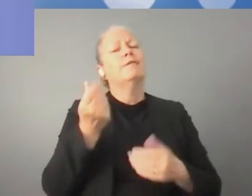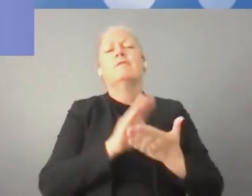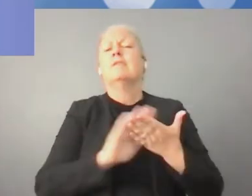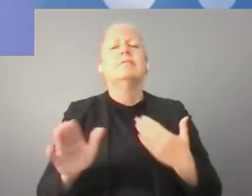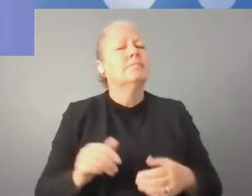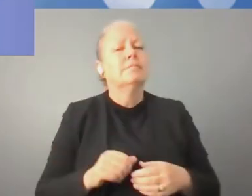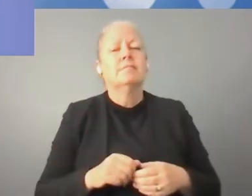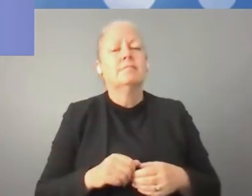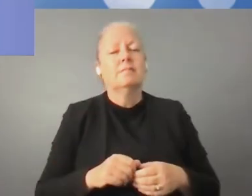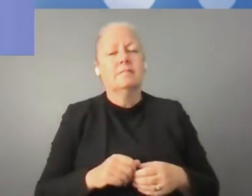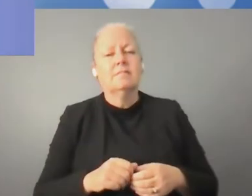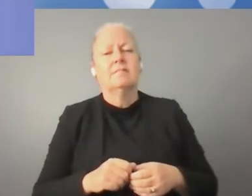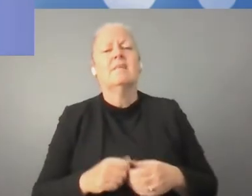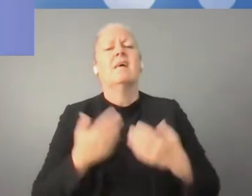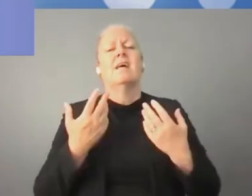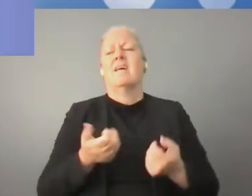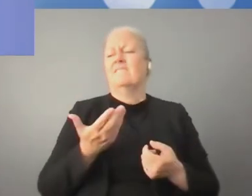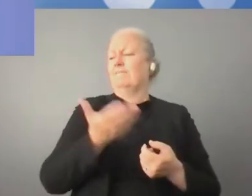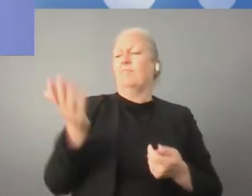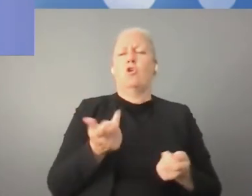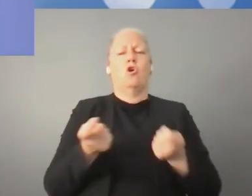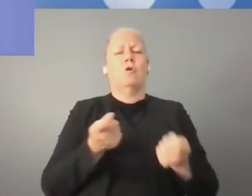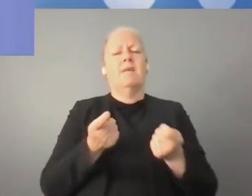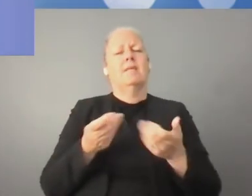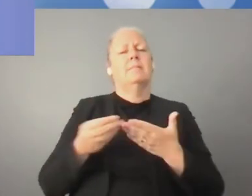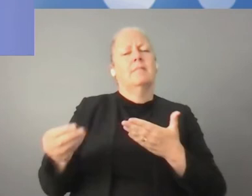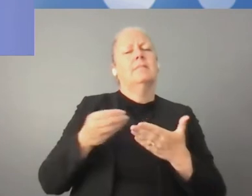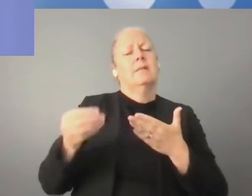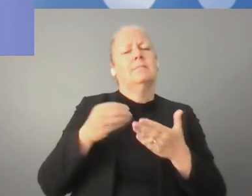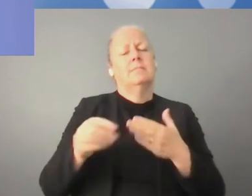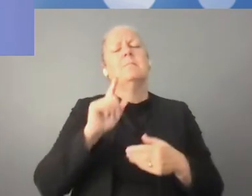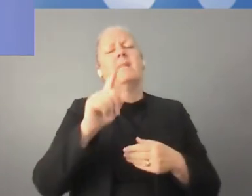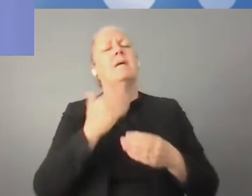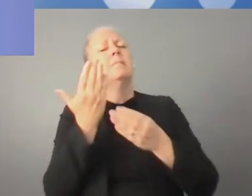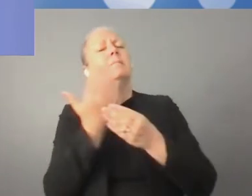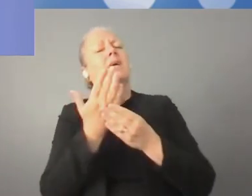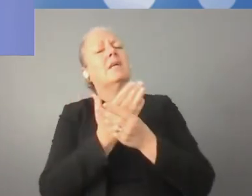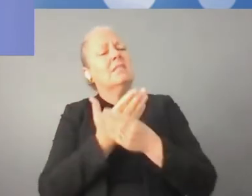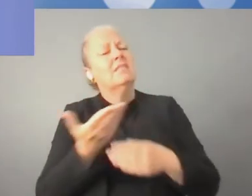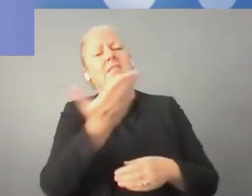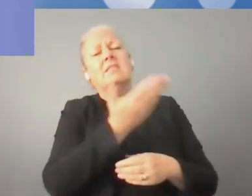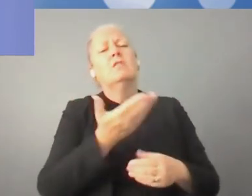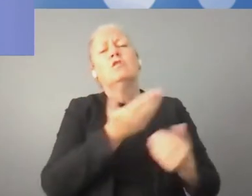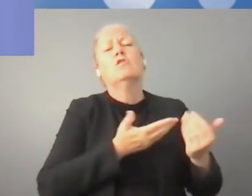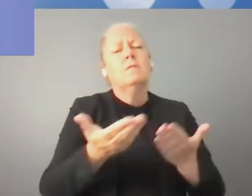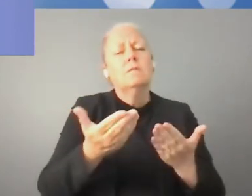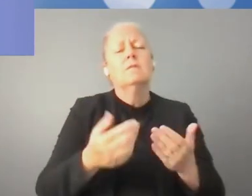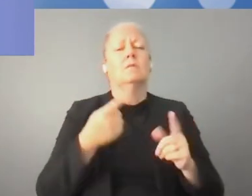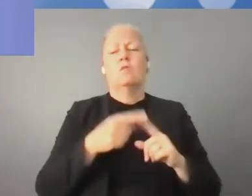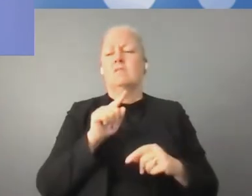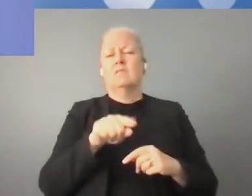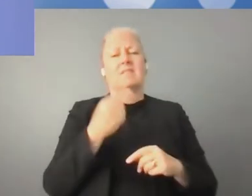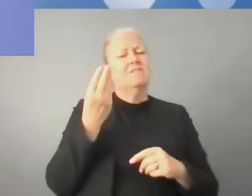Tożsamość, bankowizacja, tak by trzeba powiedzieć. Więc mamy płacenia, kwestie ekonomiczne, kwestie, które przez to mogą